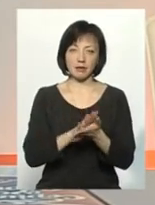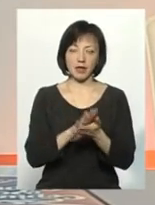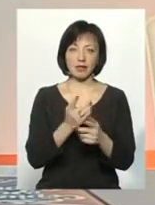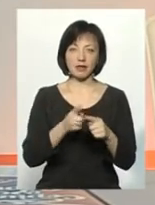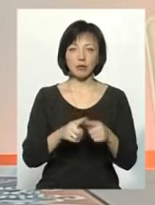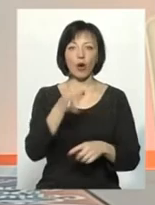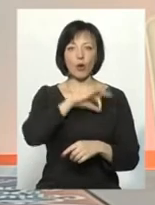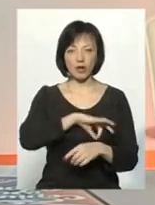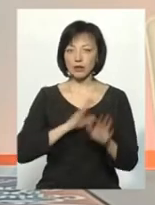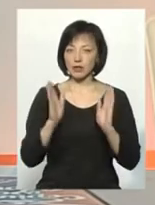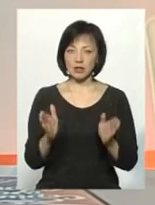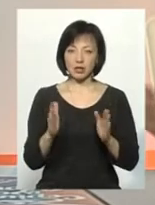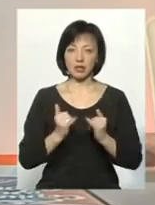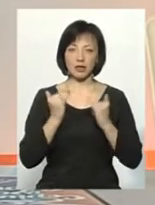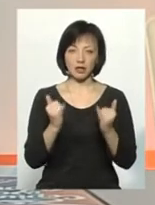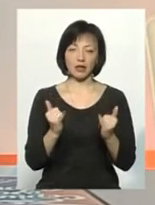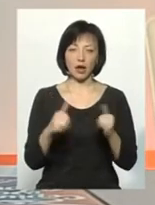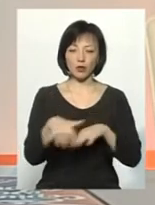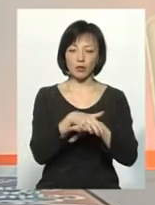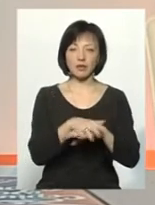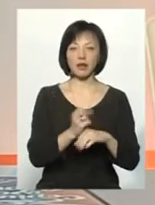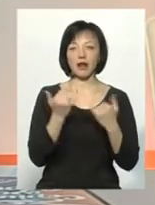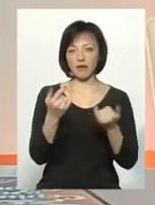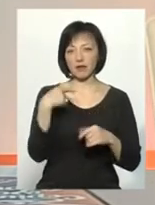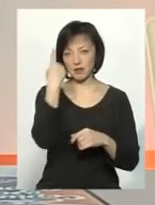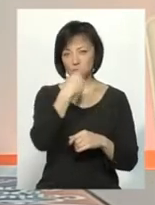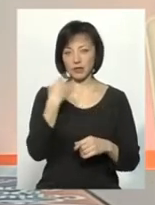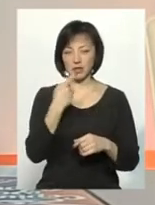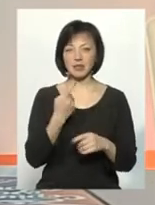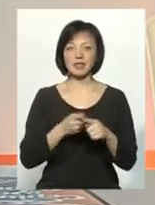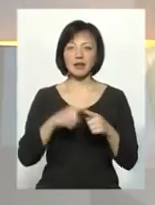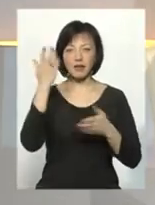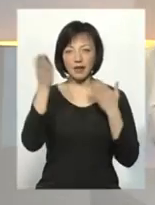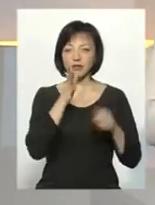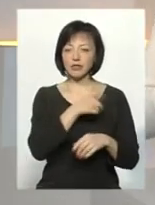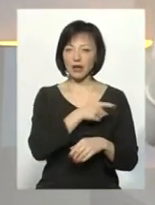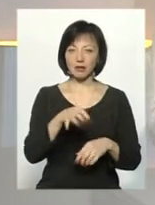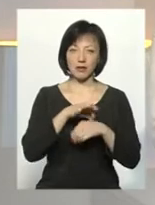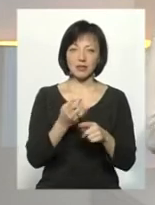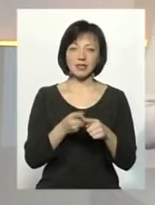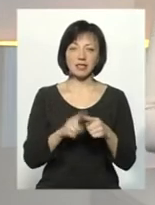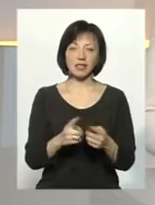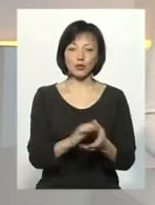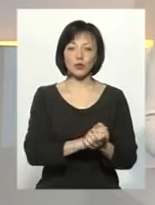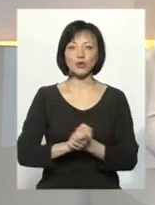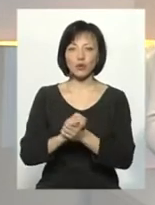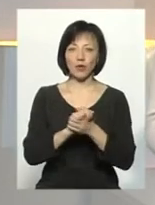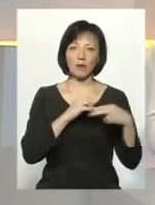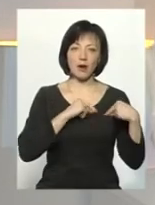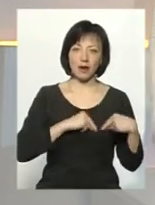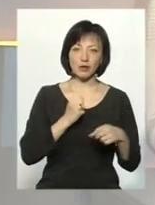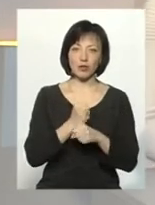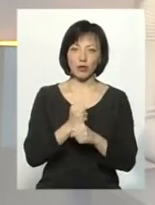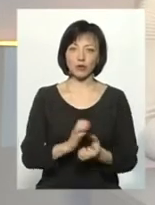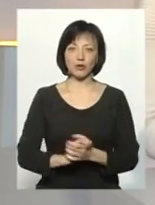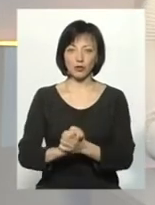Це буде корисно не тільки для суспільства, а й для вас самих. І це весело час можуть провести, так? Це з гуртової праці, робота в з